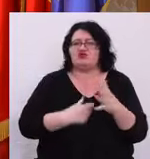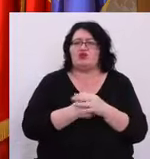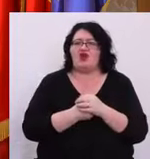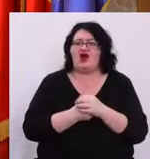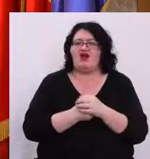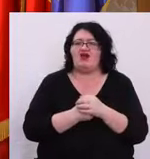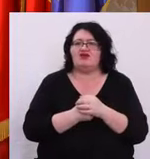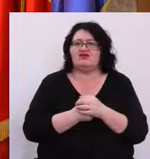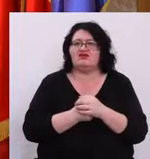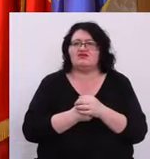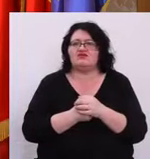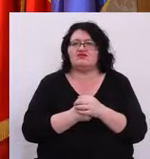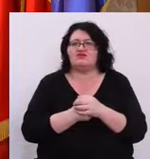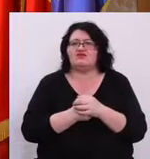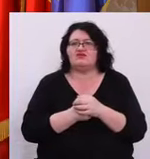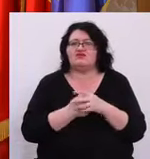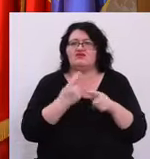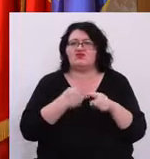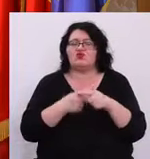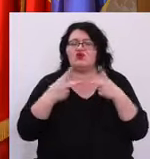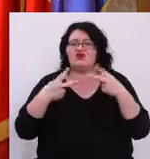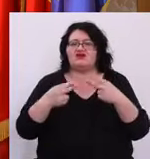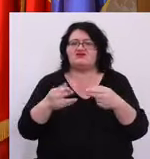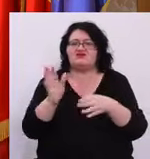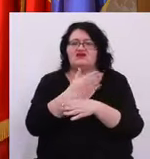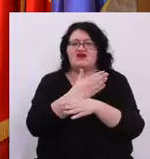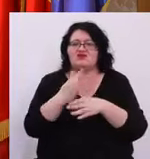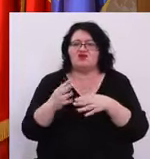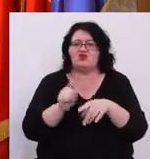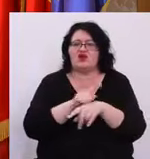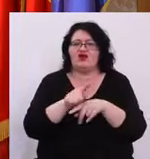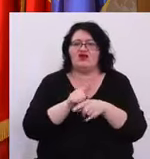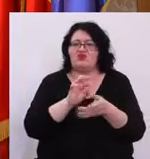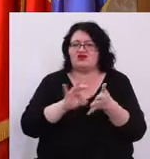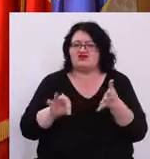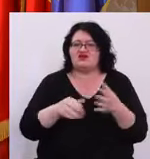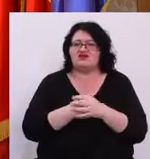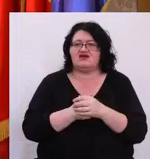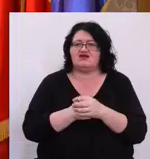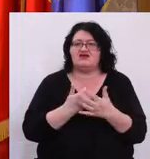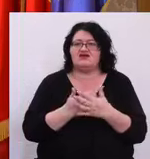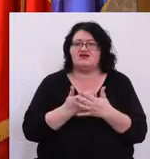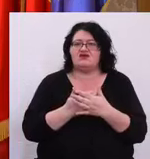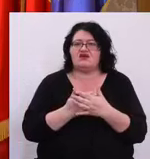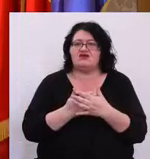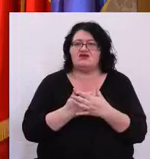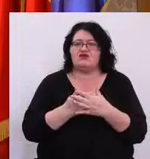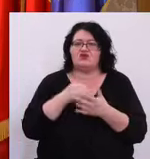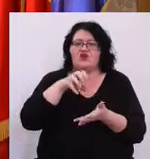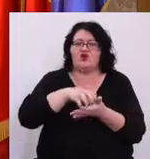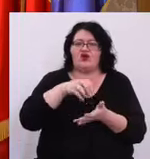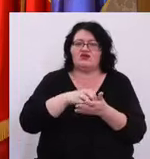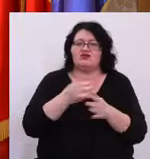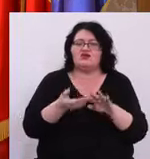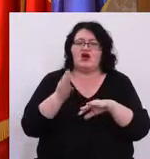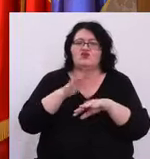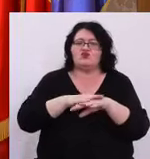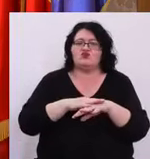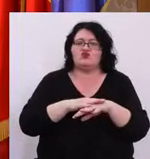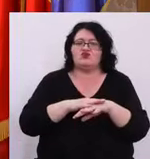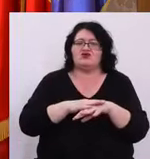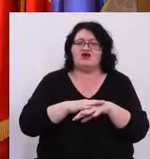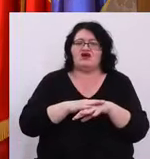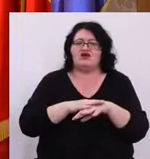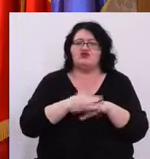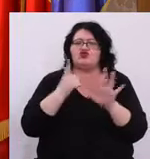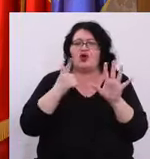Cu restricțiile naționale în vigoare Pentru municipii cu o rată